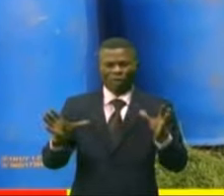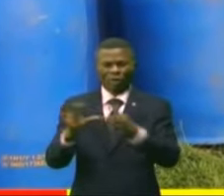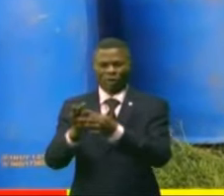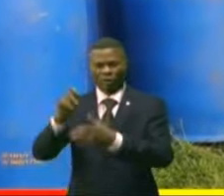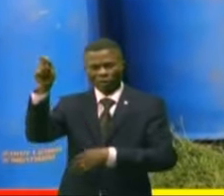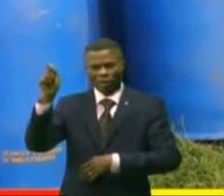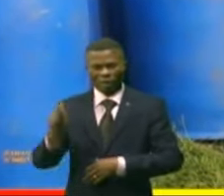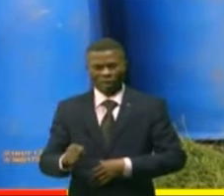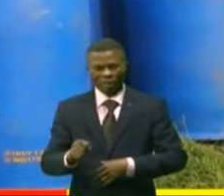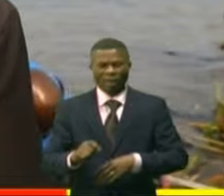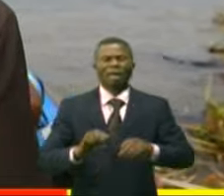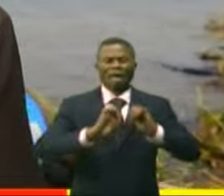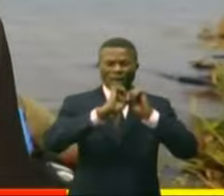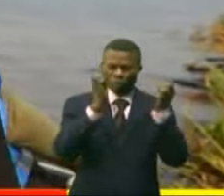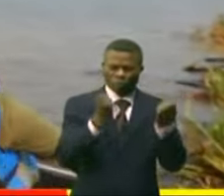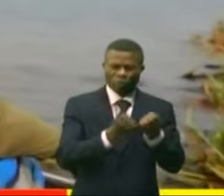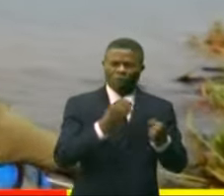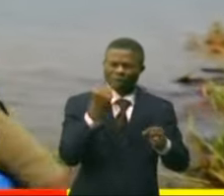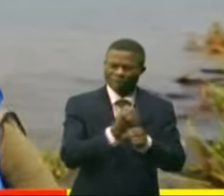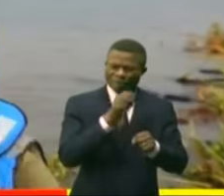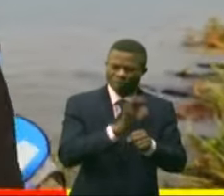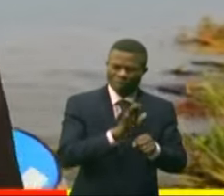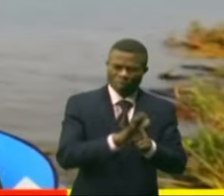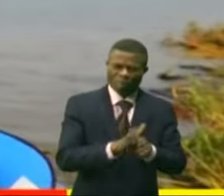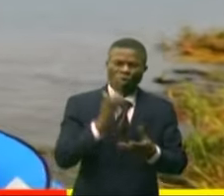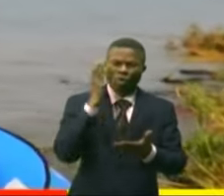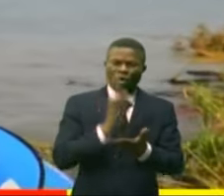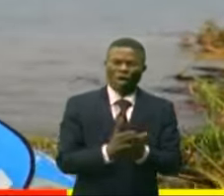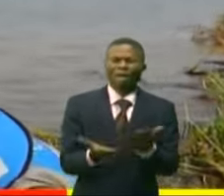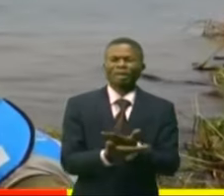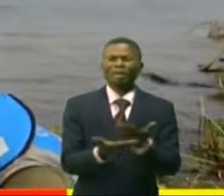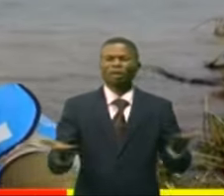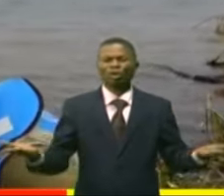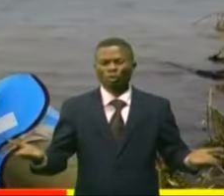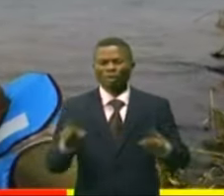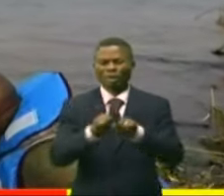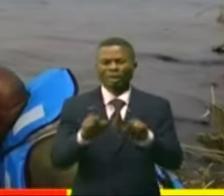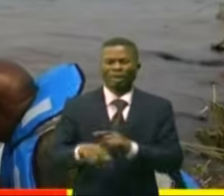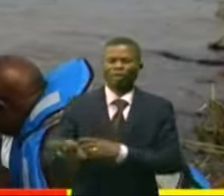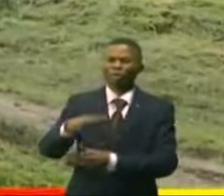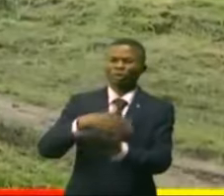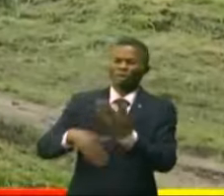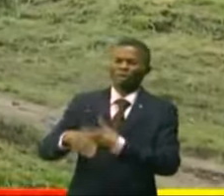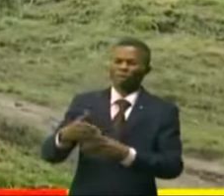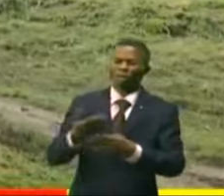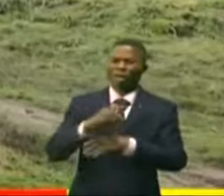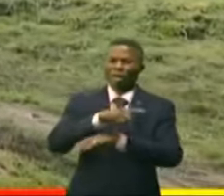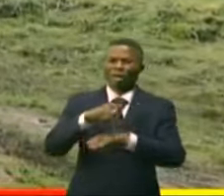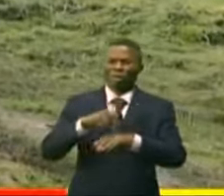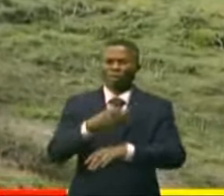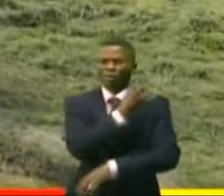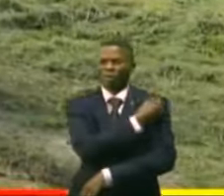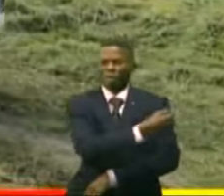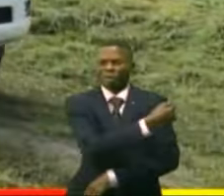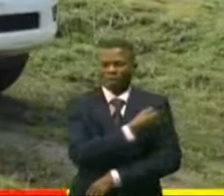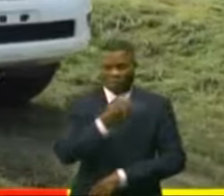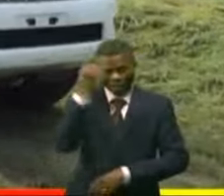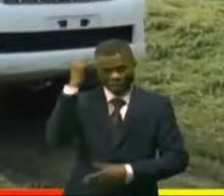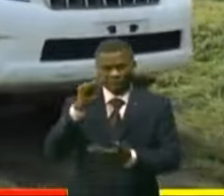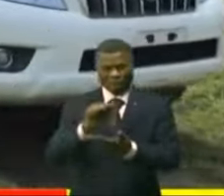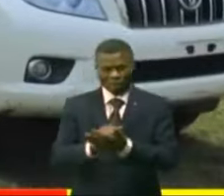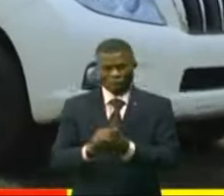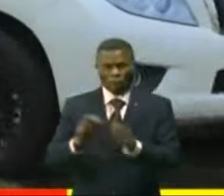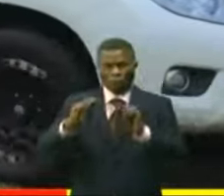cette entreprise d'éliter contre le chômage, source d'insécurité, dans cette partie de l'Itouris. C'est dans ce cadre qu'une forte